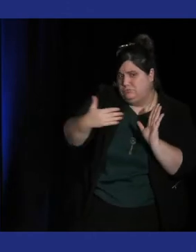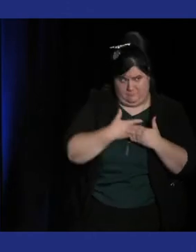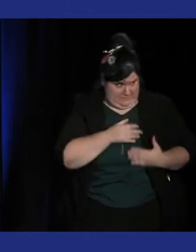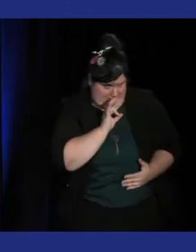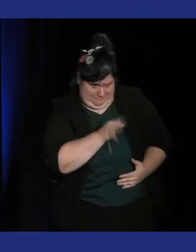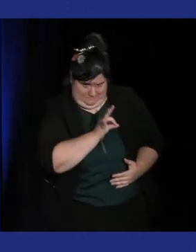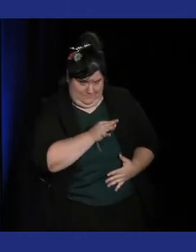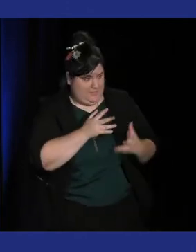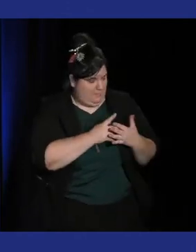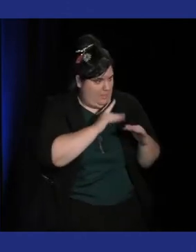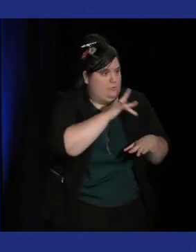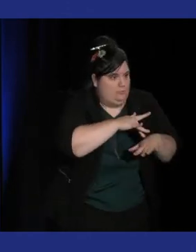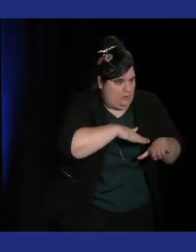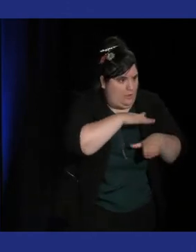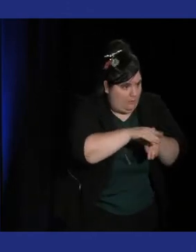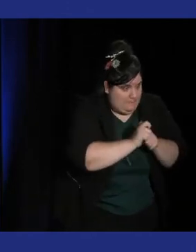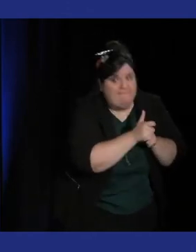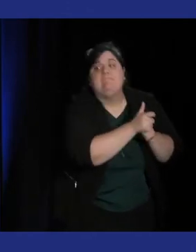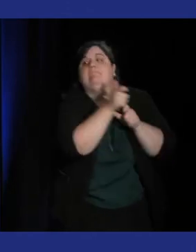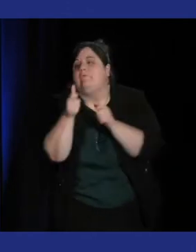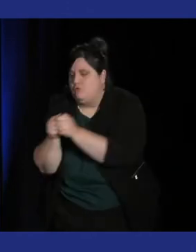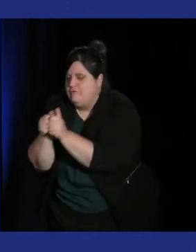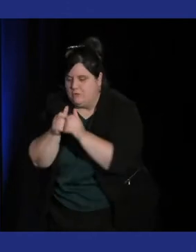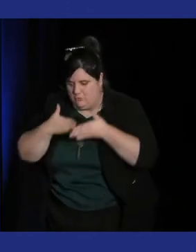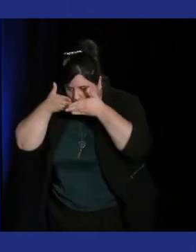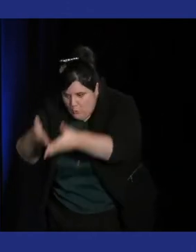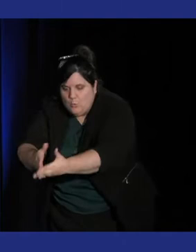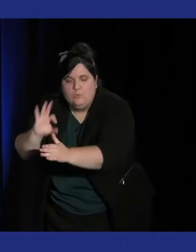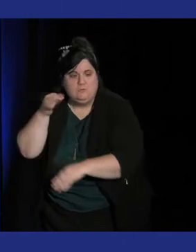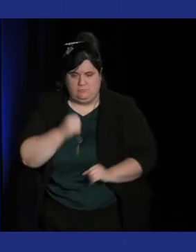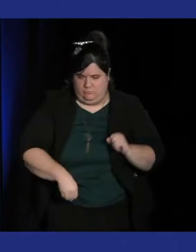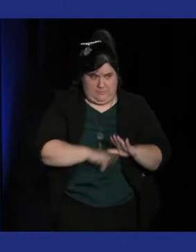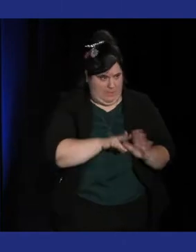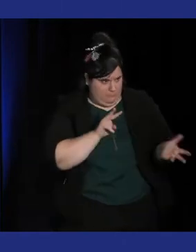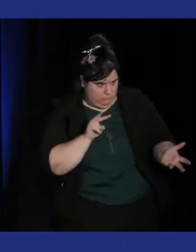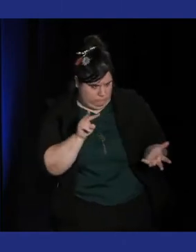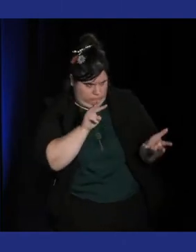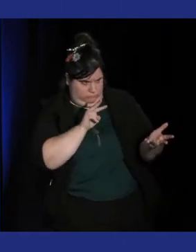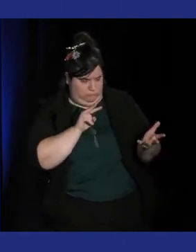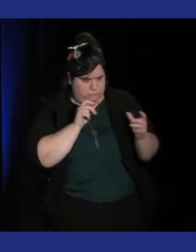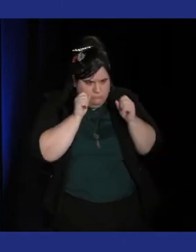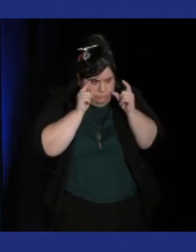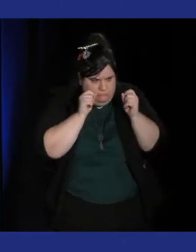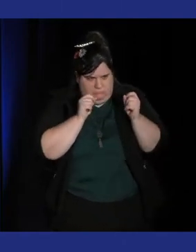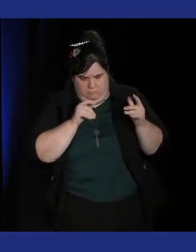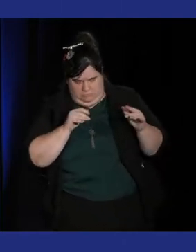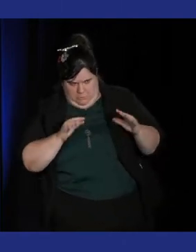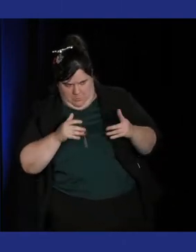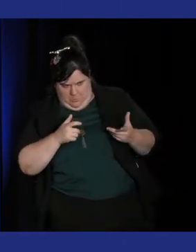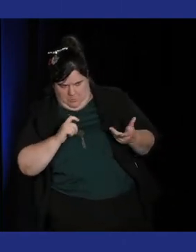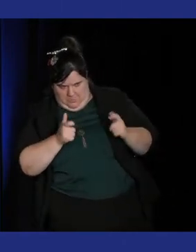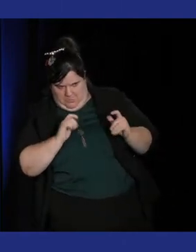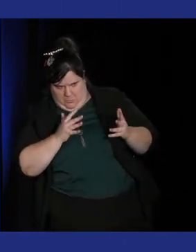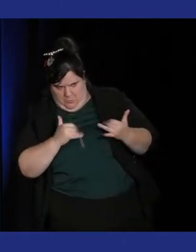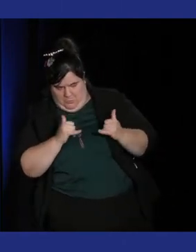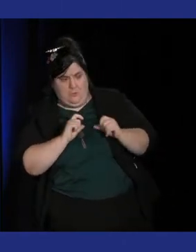le jeu et si le gameplay me paraissait un petit peu surprenant au départ je suis resté pour cette communauté et un peu ces moments